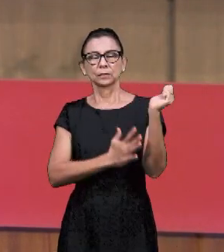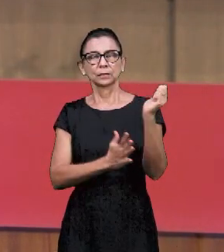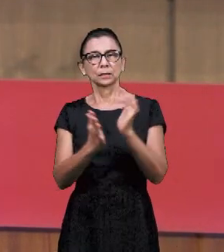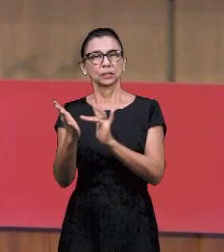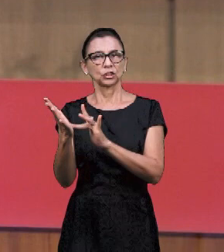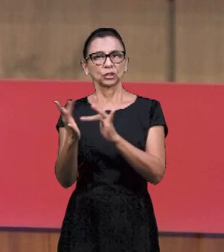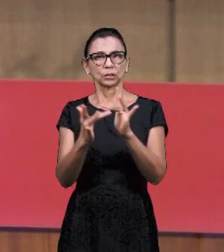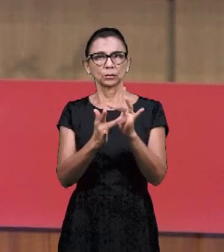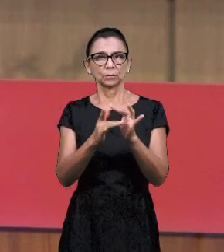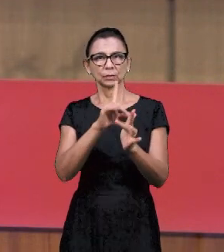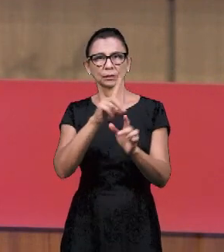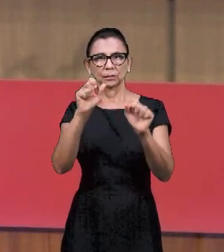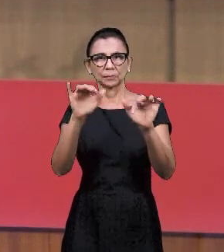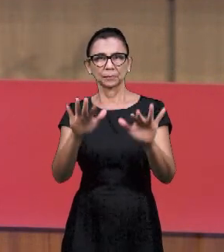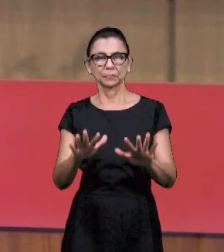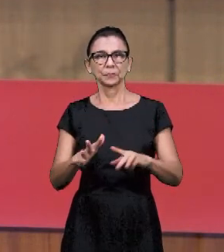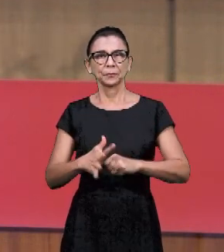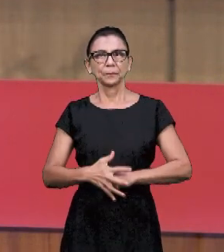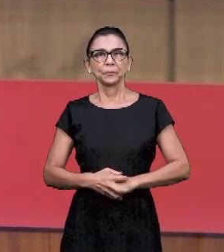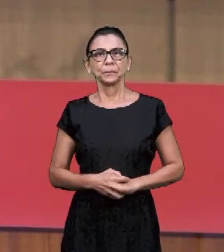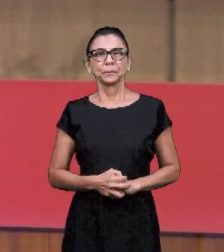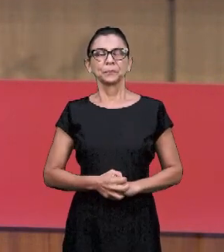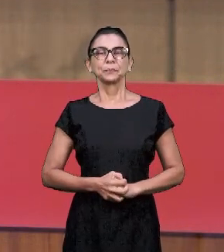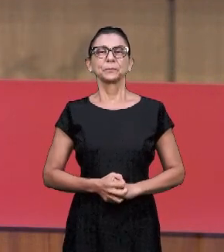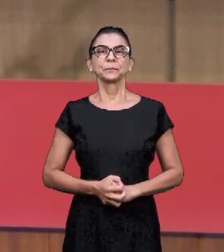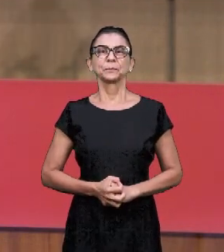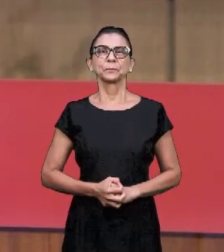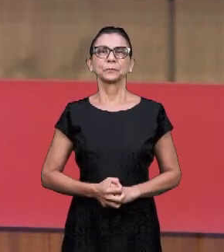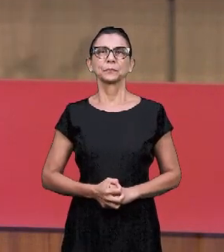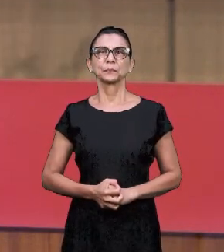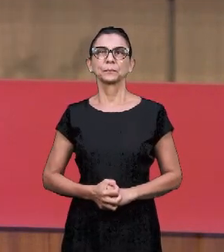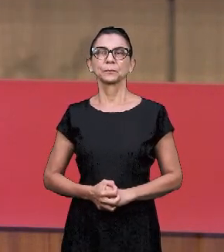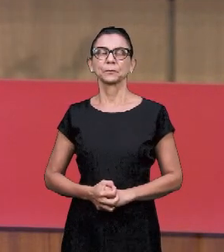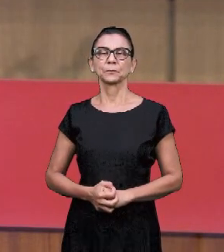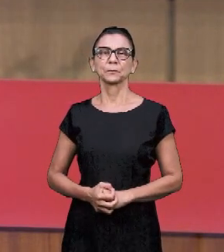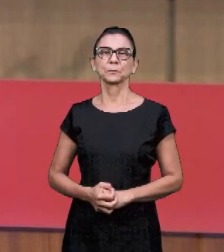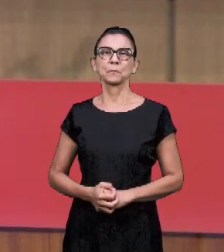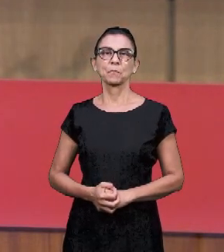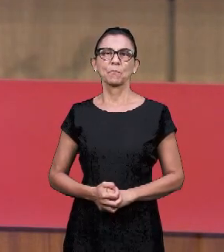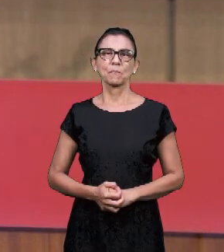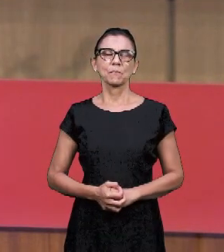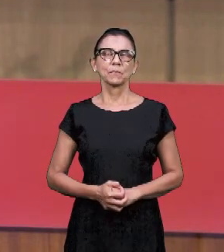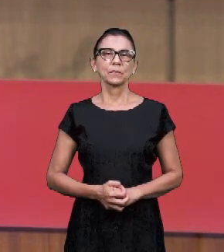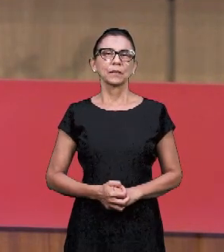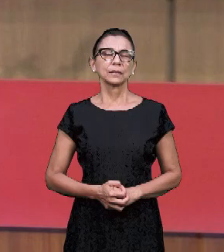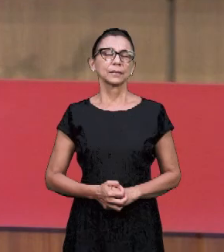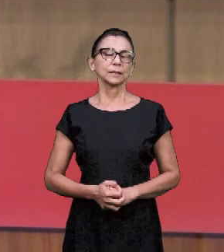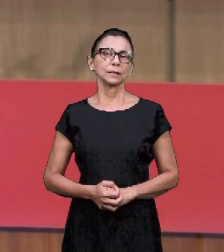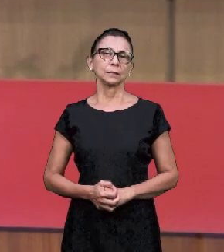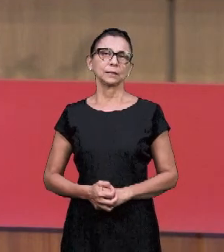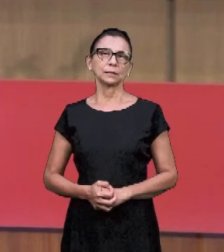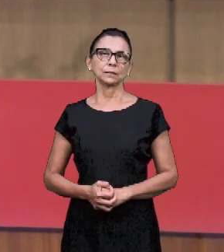кровью. Победили кровью и акцией словом. Да благословит нас Господь. Это и есть наш опыт.